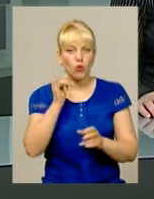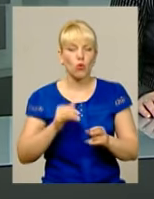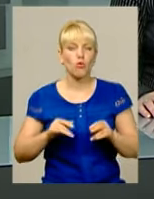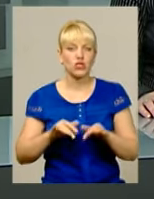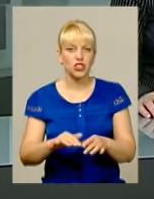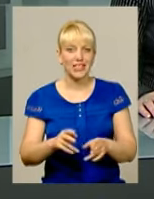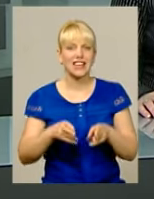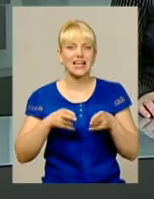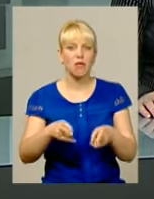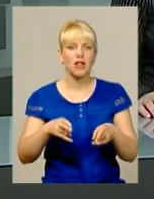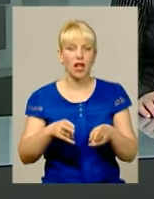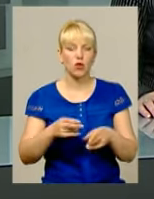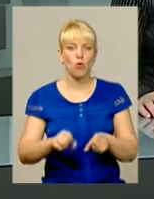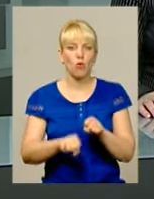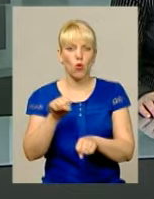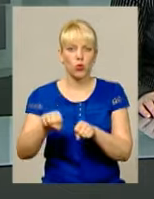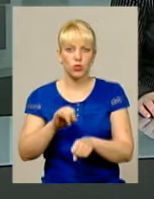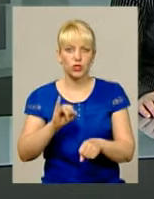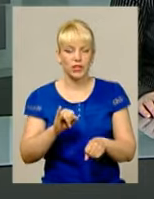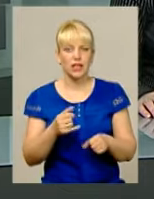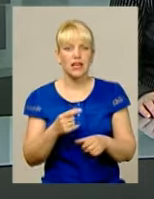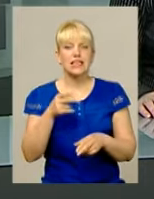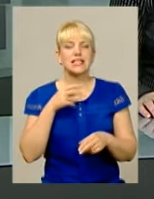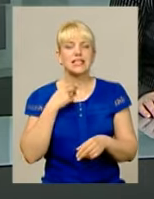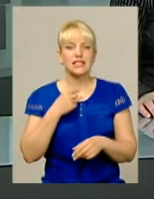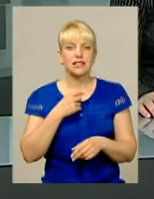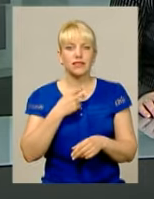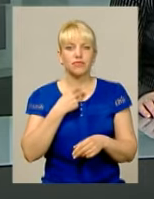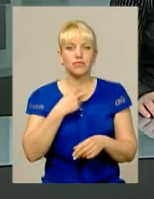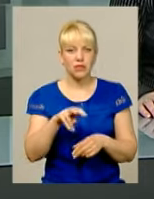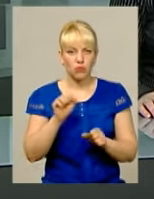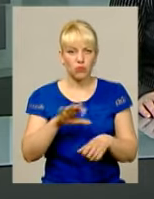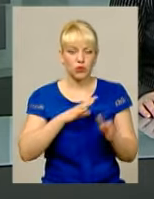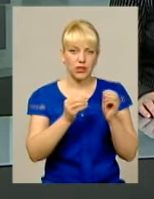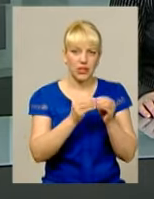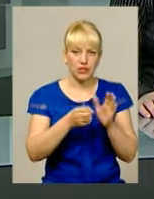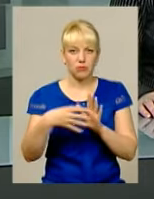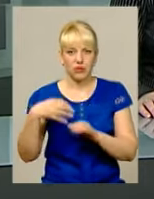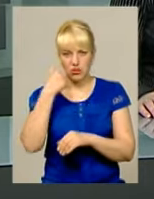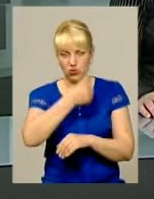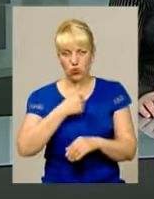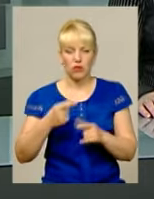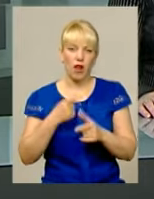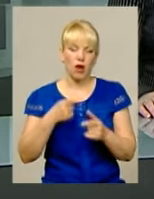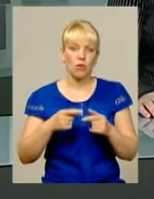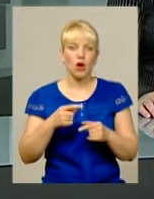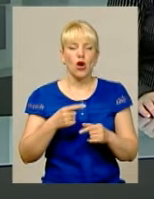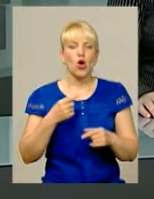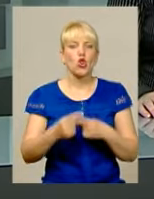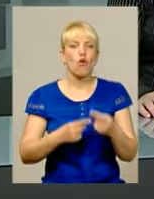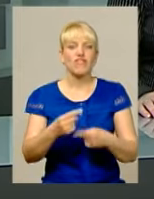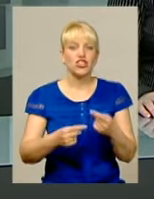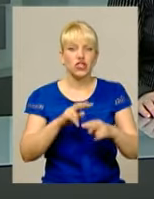кримінального правопорушення і йому загрожує від 10 до 15 років позбавлення волі або довічного в'язнення На період